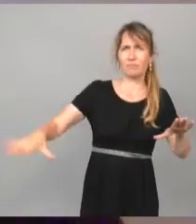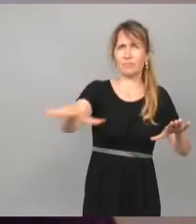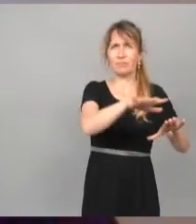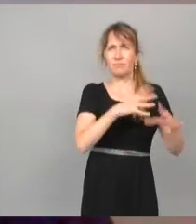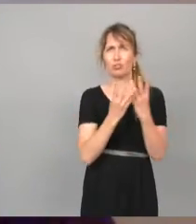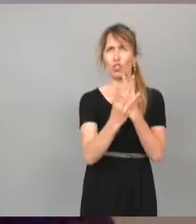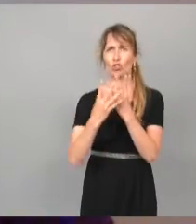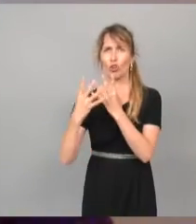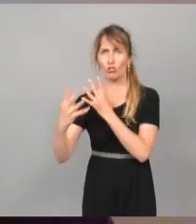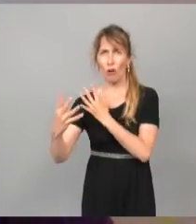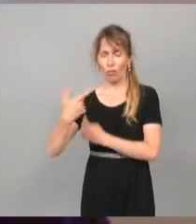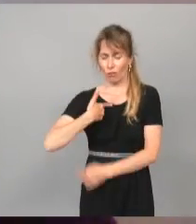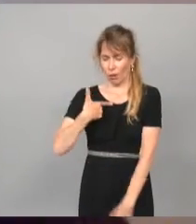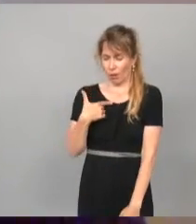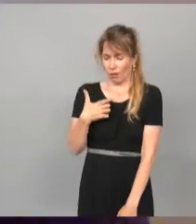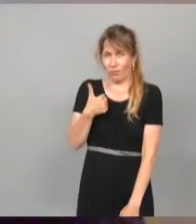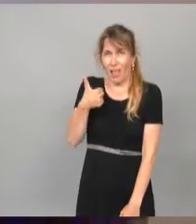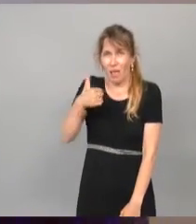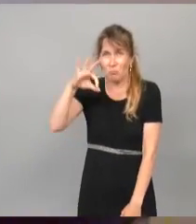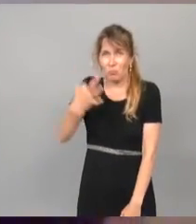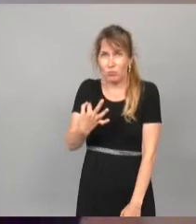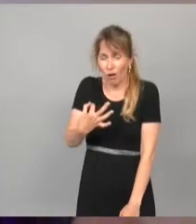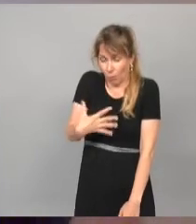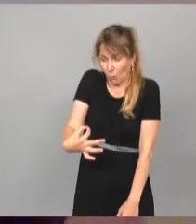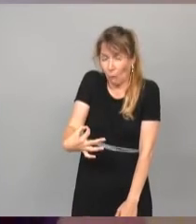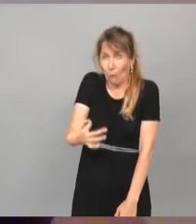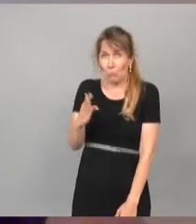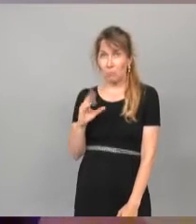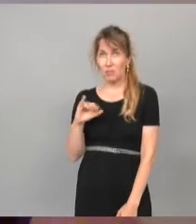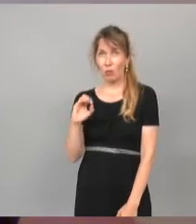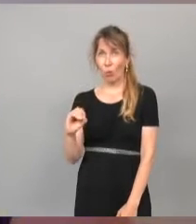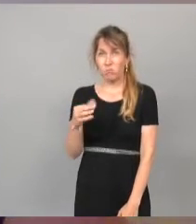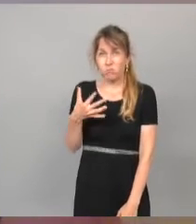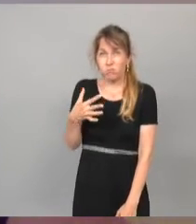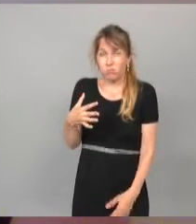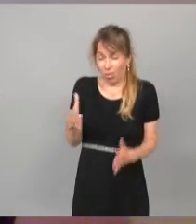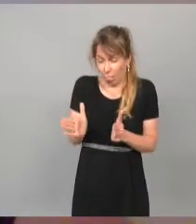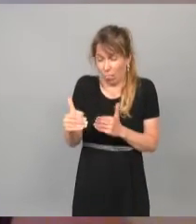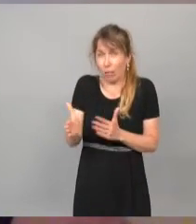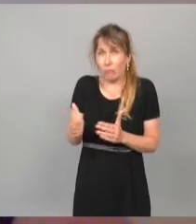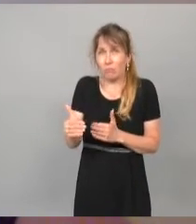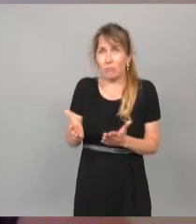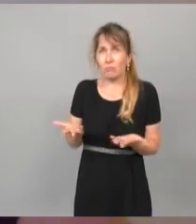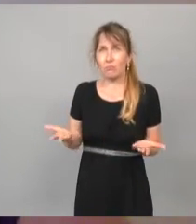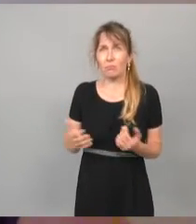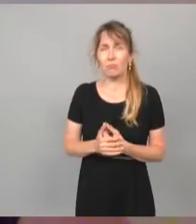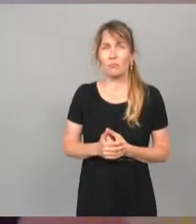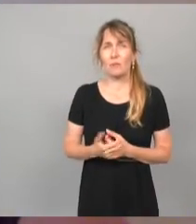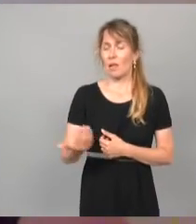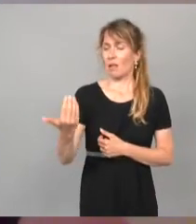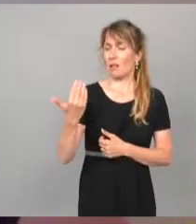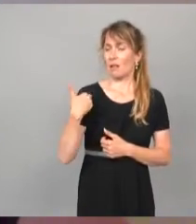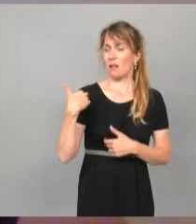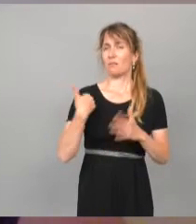Voilà, vous avez bien entendu 1%. D'ailleurs, un très intéressant et récent rapport d'évaluation de la